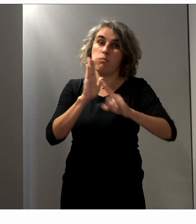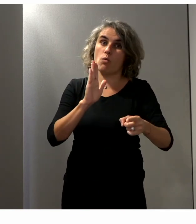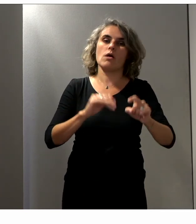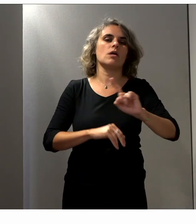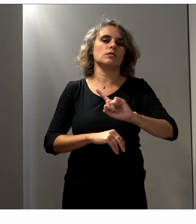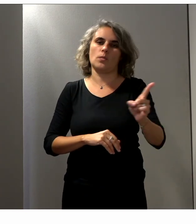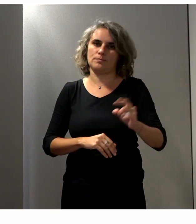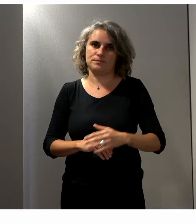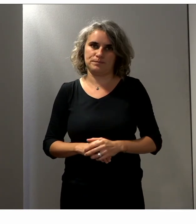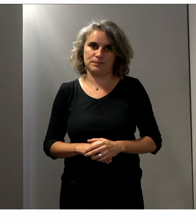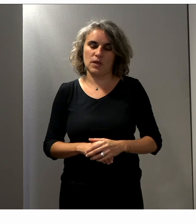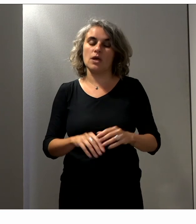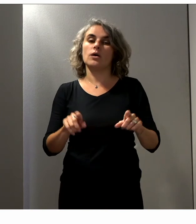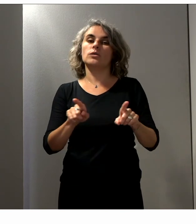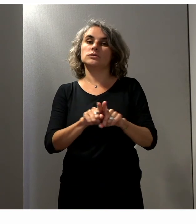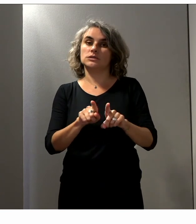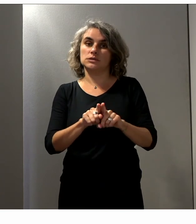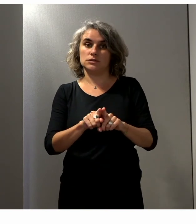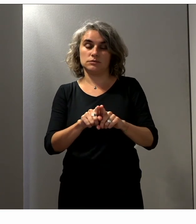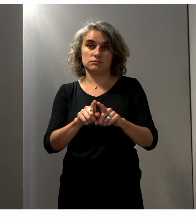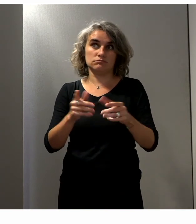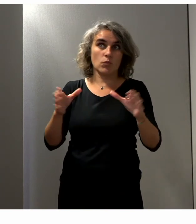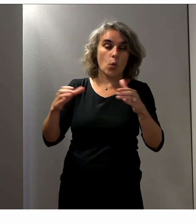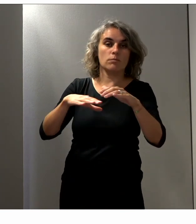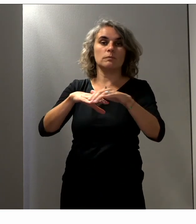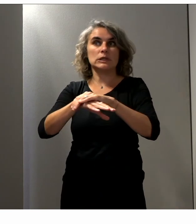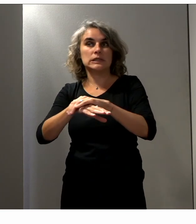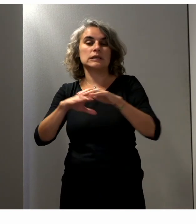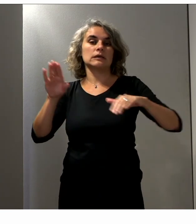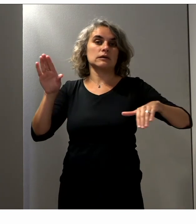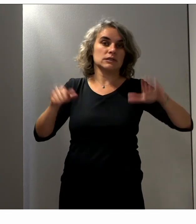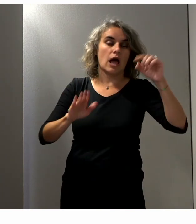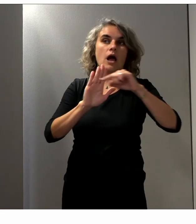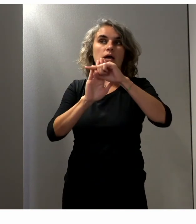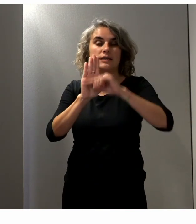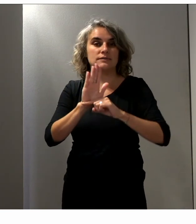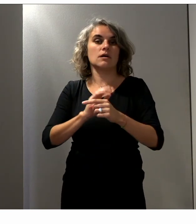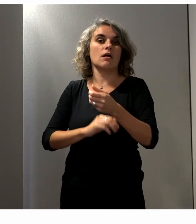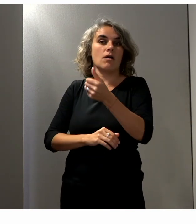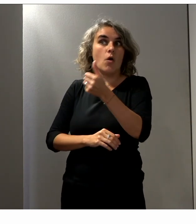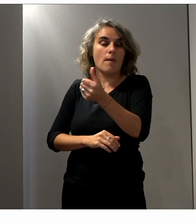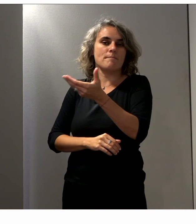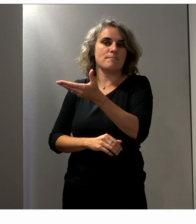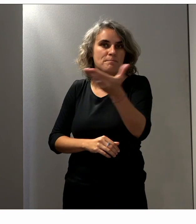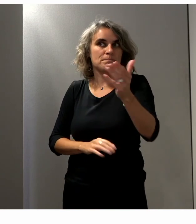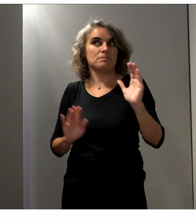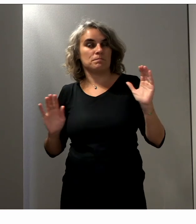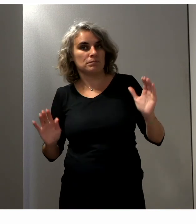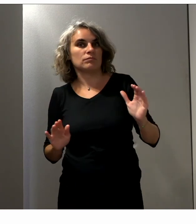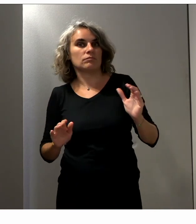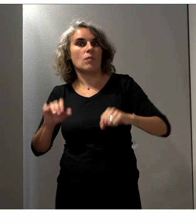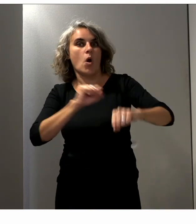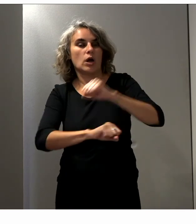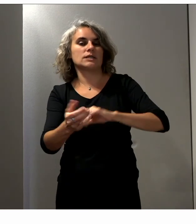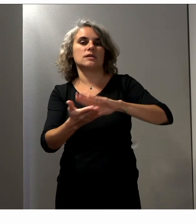c'est à charge des parties, des listes, candidates, d'y recouvrir pour une